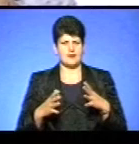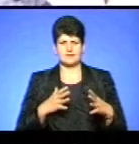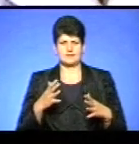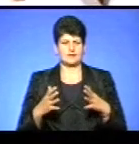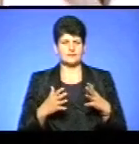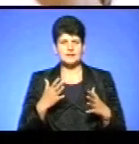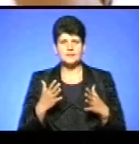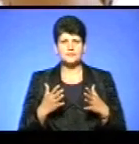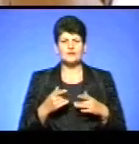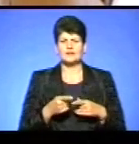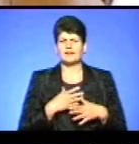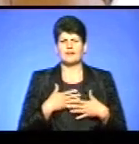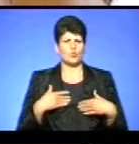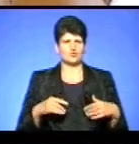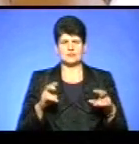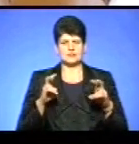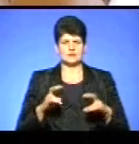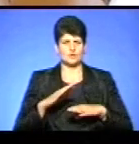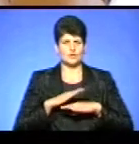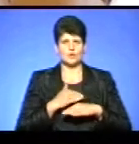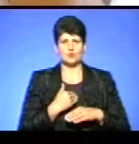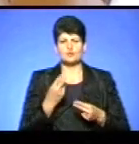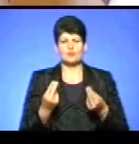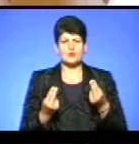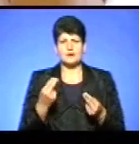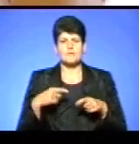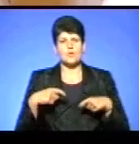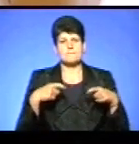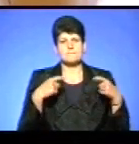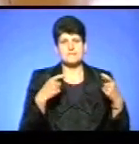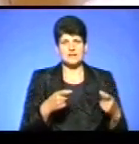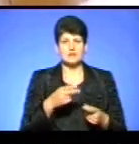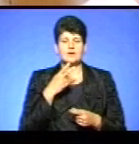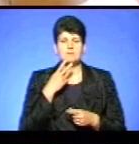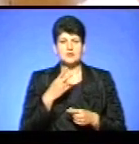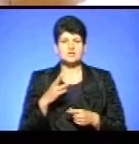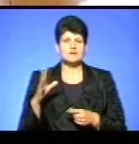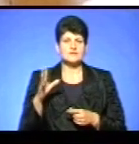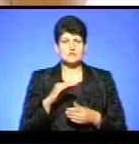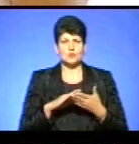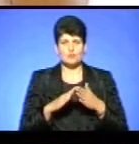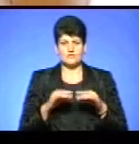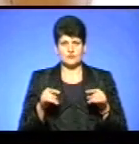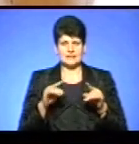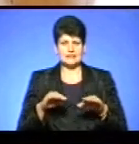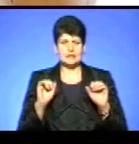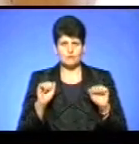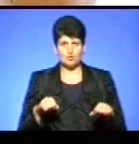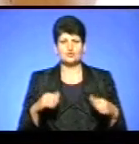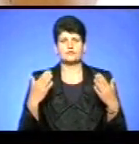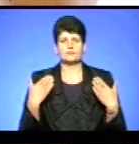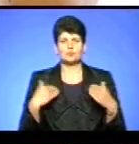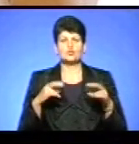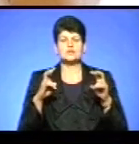хочуть, не хочуть сидіти на уроках, вони хочуть погратися, побігати. Як ви бачите, всі умови створені, діти можуть собі відпочити,